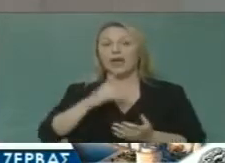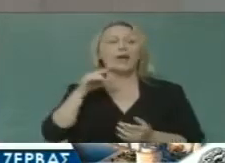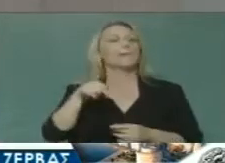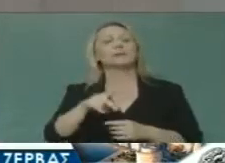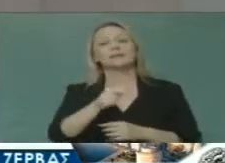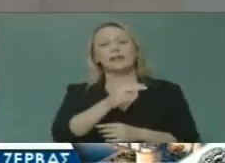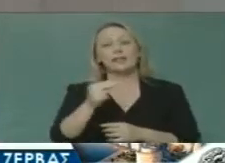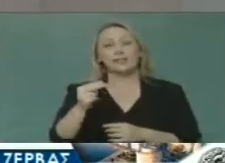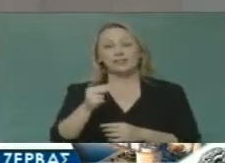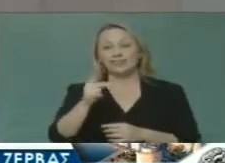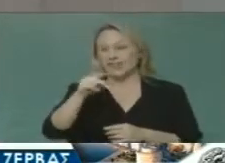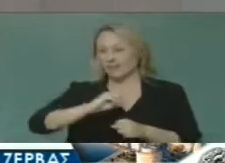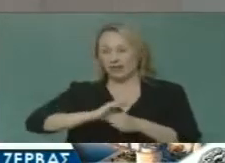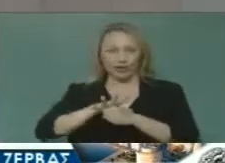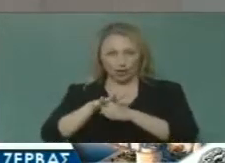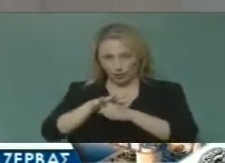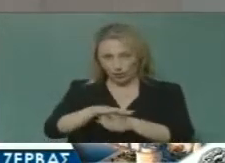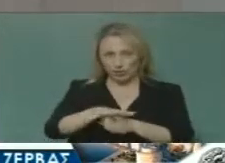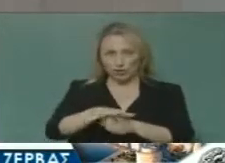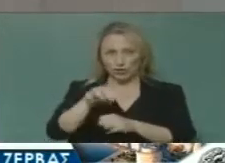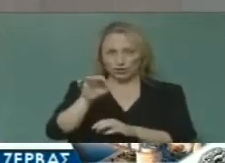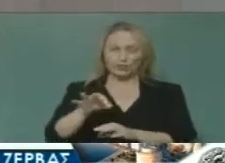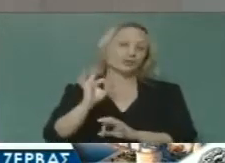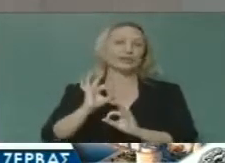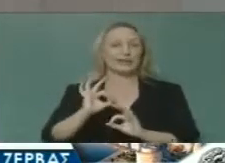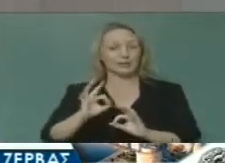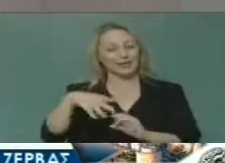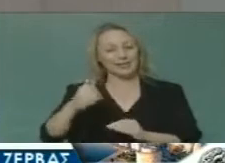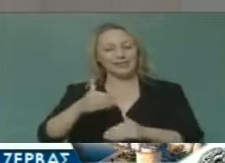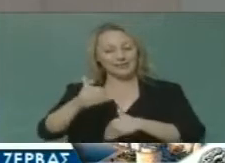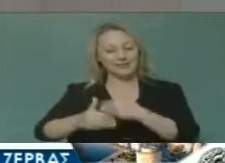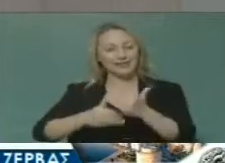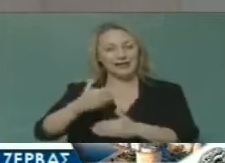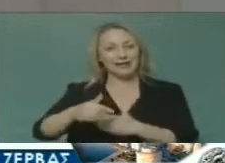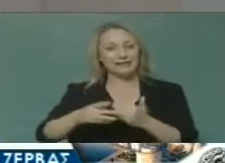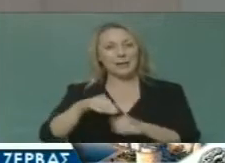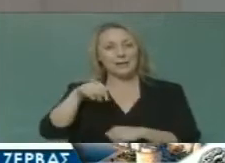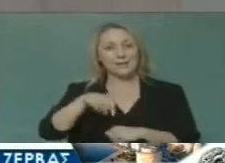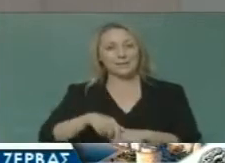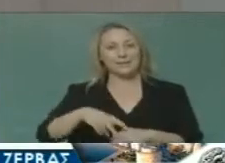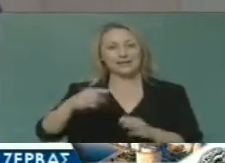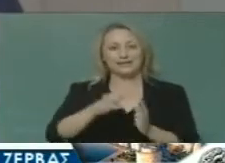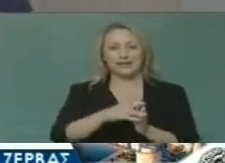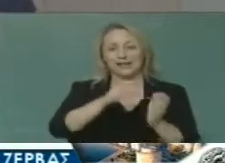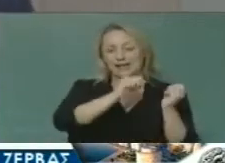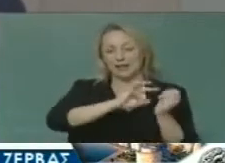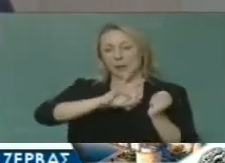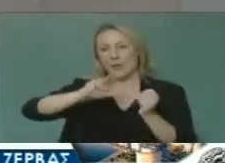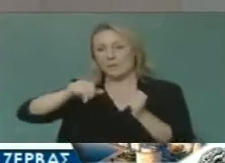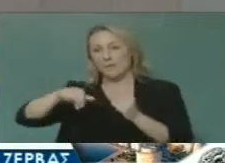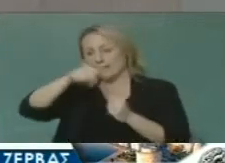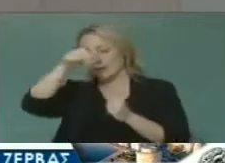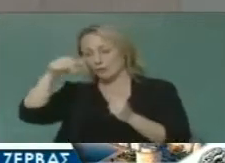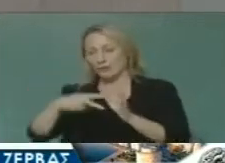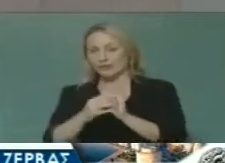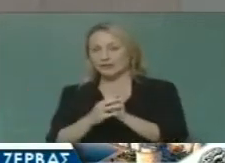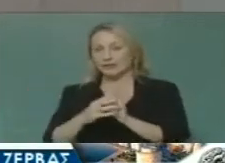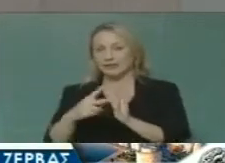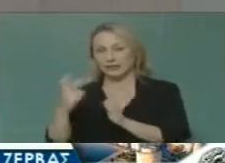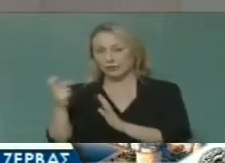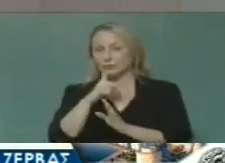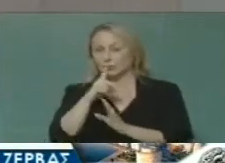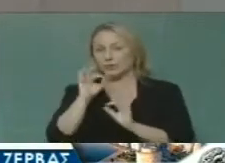πρόβλημα με την πανδημία οι συνεδριάσεις αυτές θα συνεχιζόταν και στο πρώτο εξάμενο του 2019. Και τέλος τις